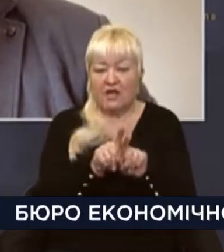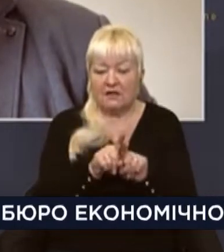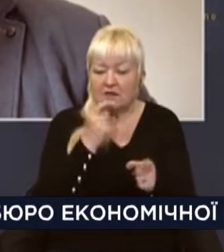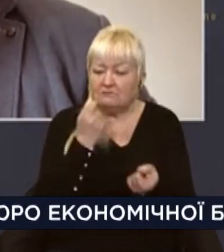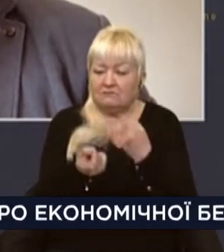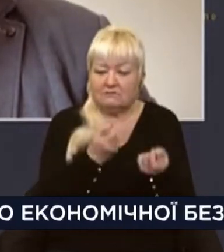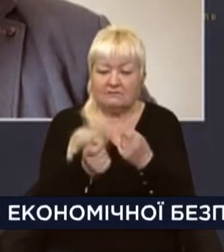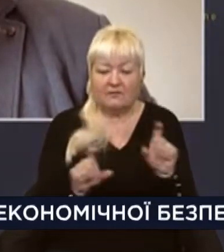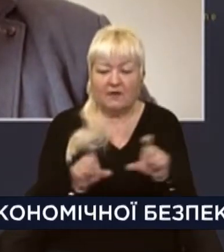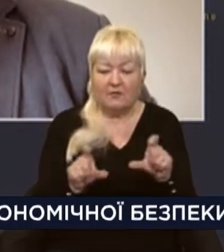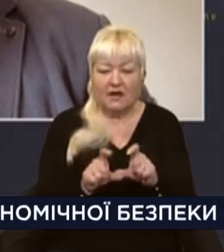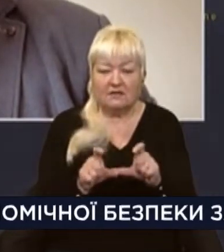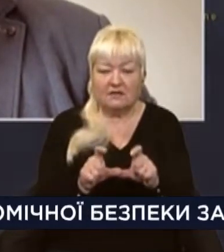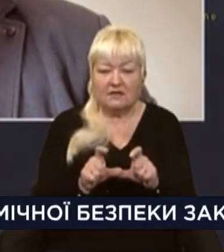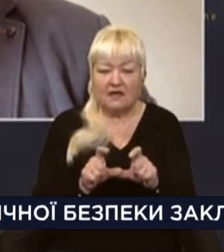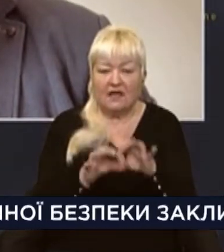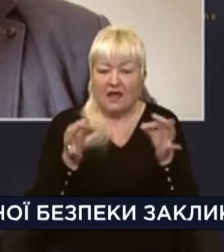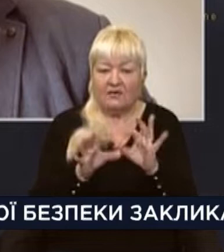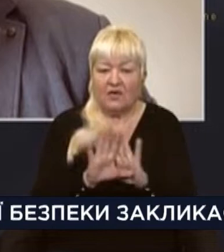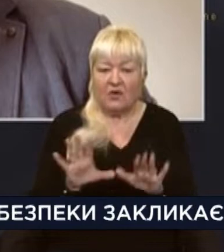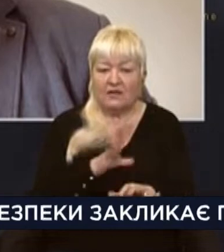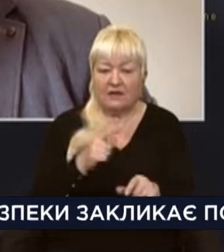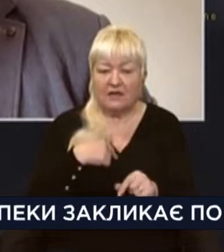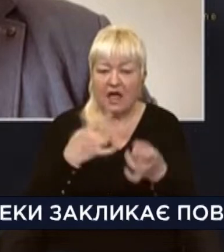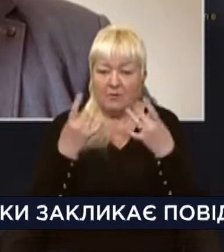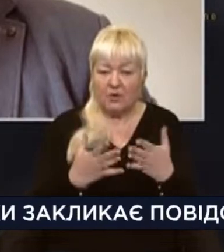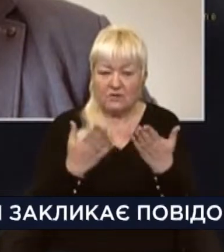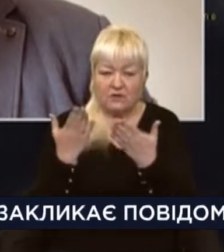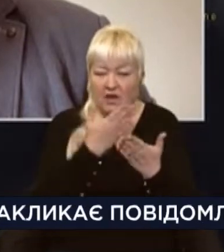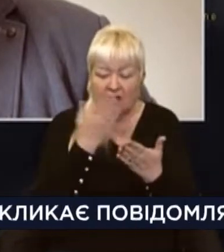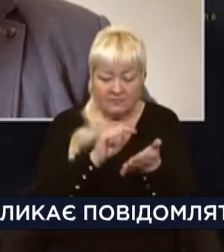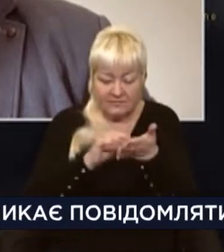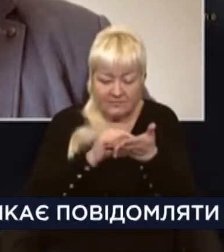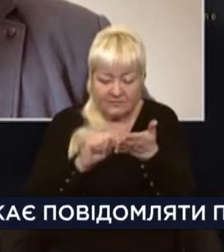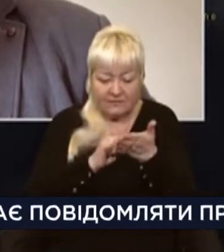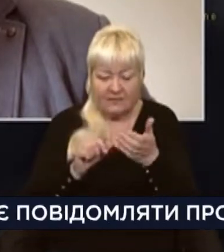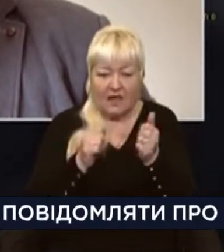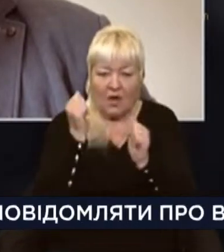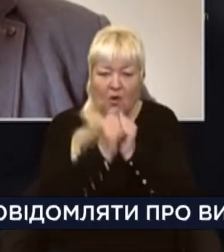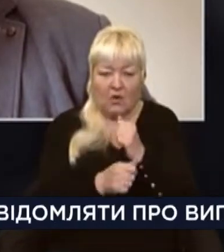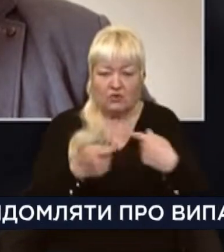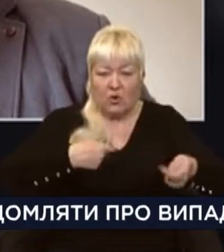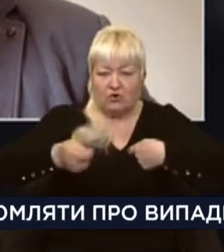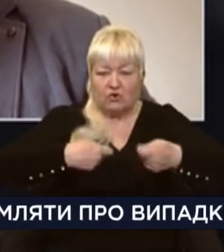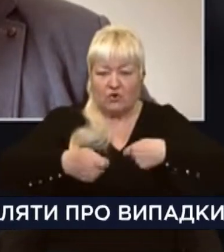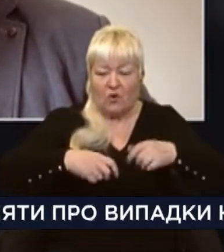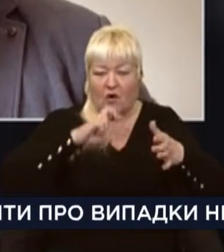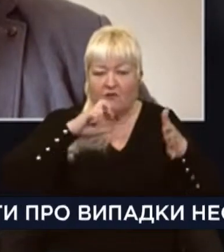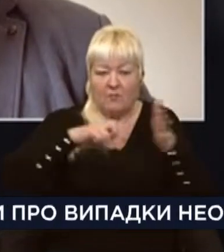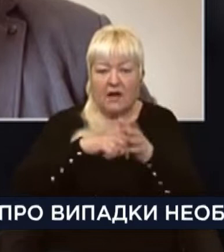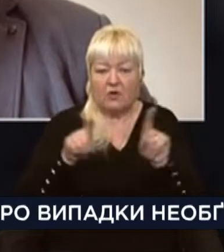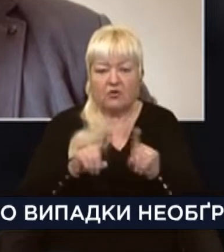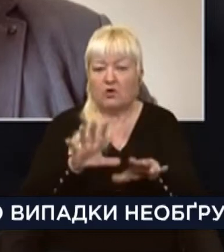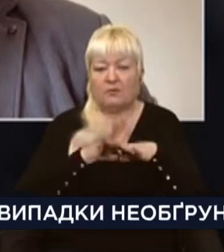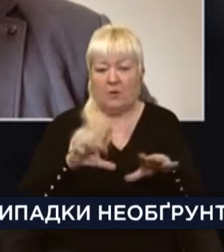магазин, як зараз. Я ніколи не ходила. Я просто вичитую кожну торгову марку. Дивлюсь, перевіряю, щоб там, не дай Боже, не було